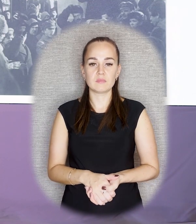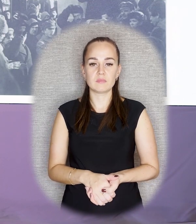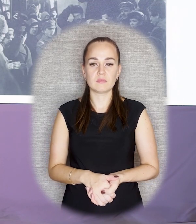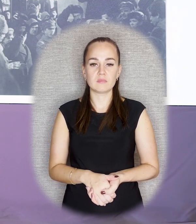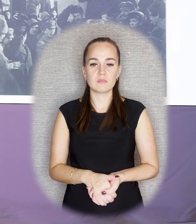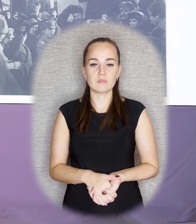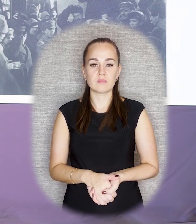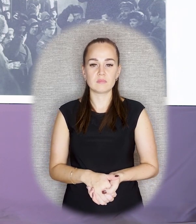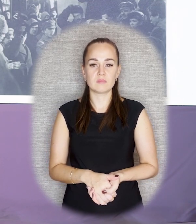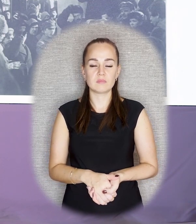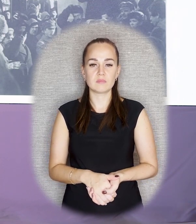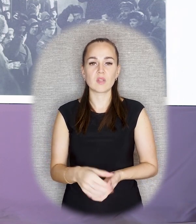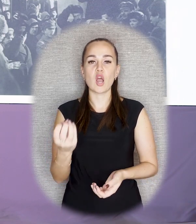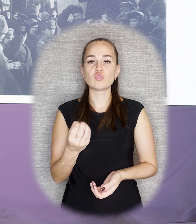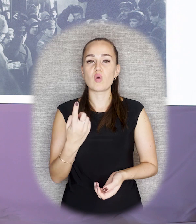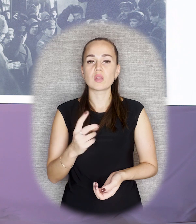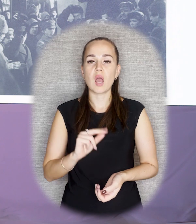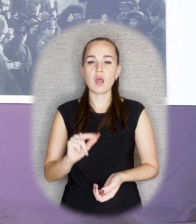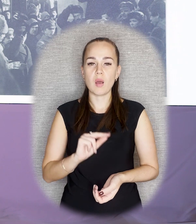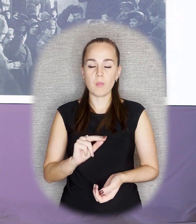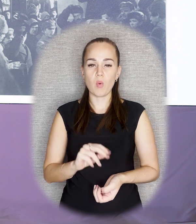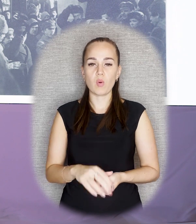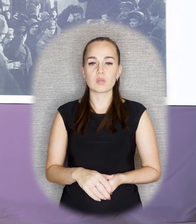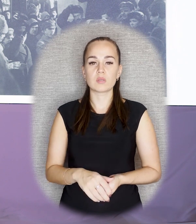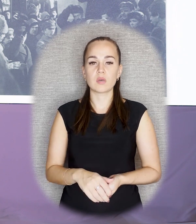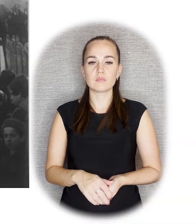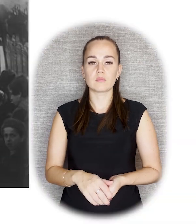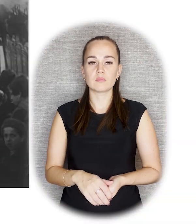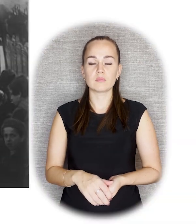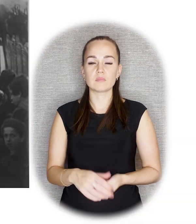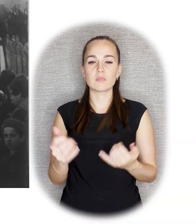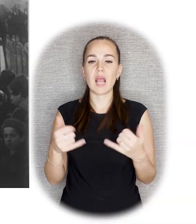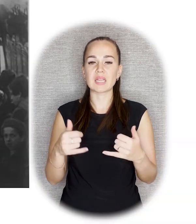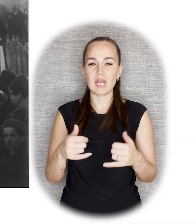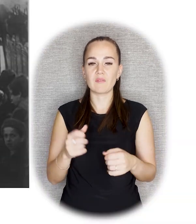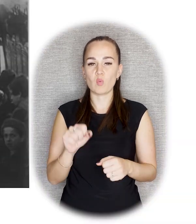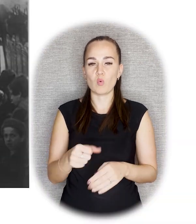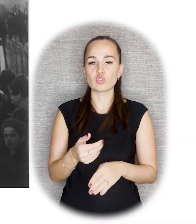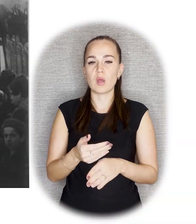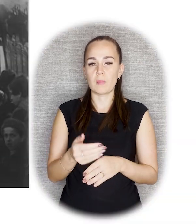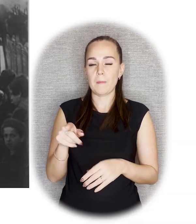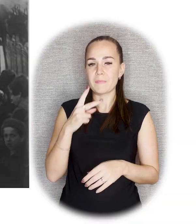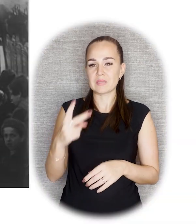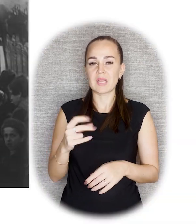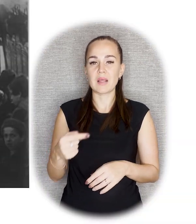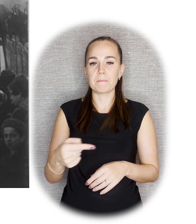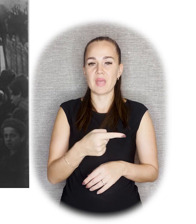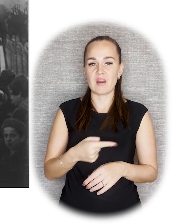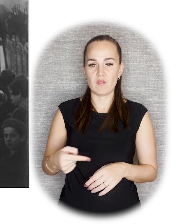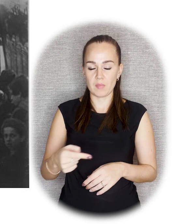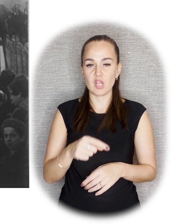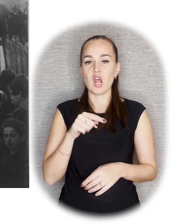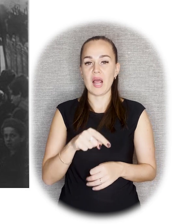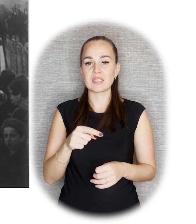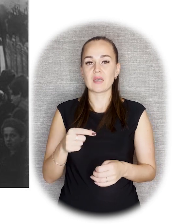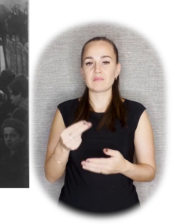Еще одна работа — это как раз бюст Горибальди. Отливку более позднюю вы можете посмотреть на первом этаже. Здесь вы